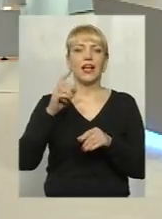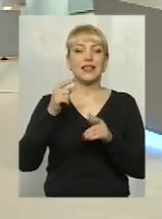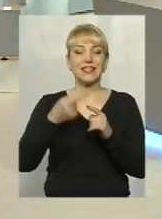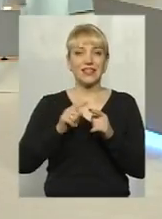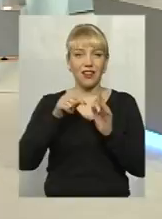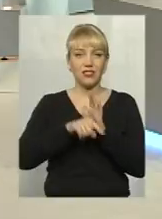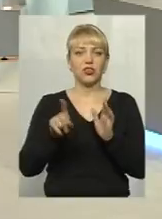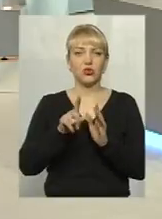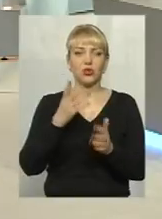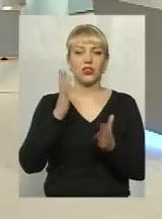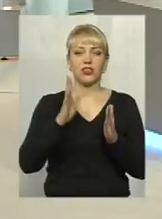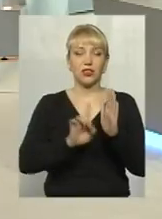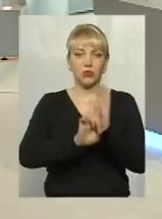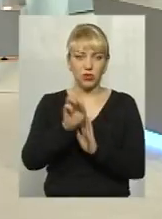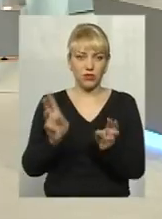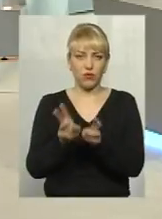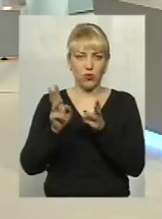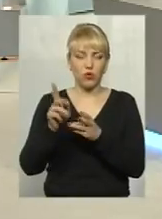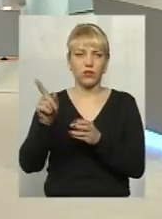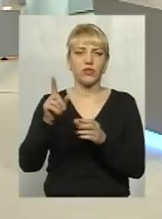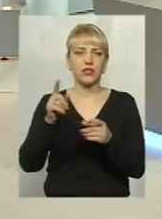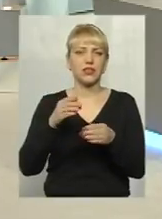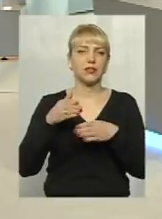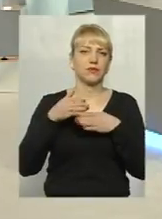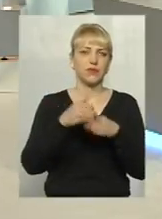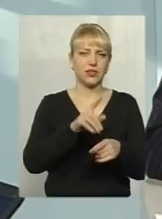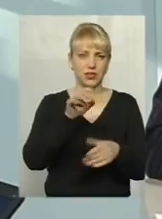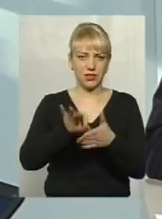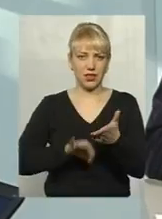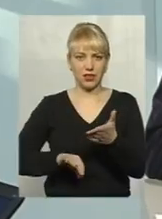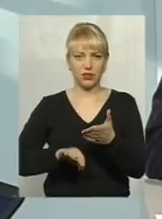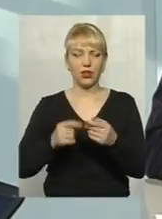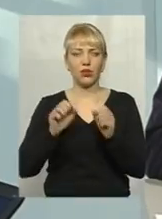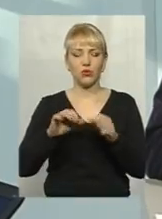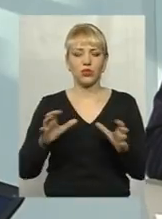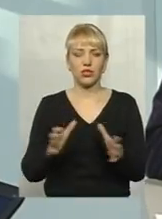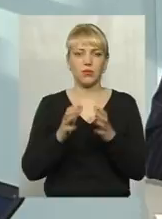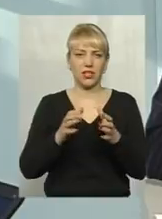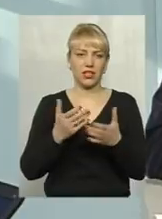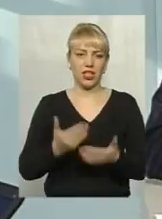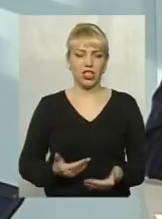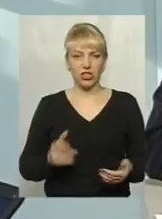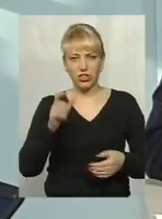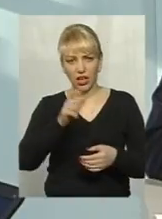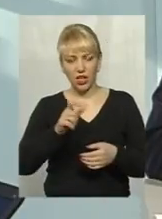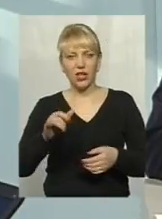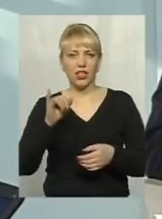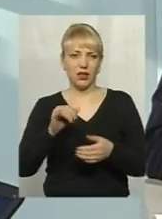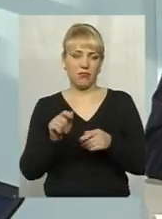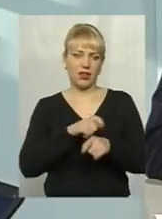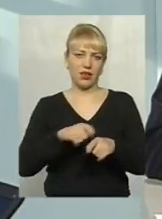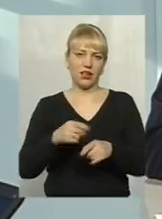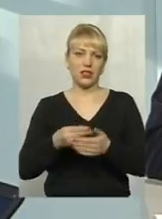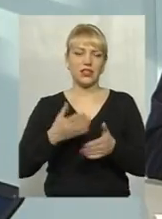втрутяться в ліквідацію цієї пожежі чи іншої надзвичайні ситуації, тим самим можуть зберегти неоденелівське життя і матеріальні цінності.